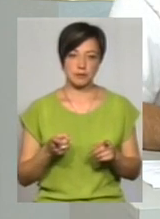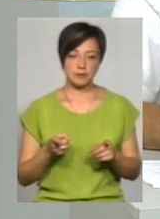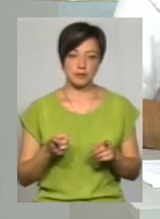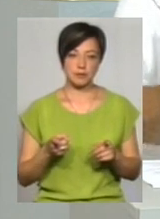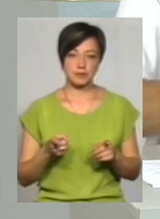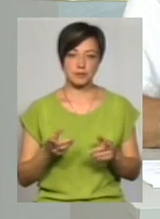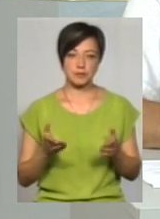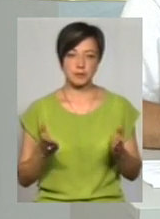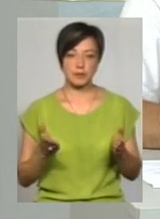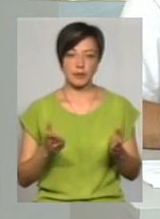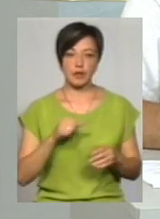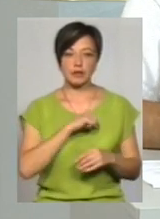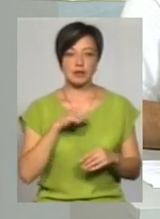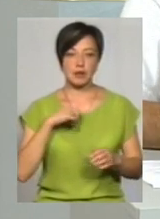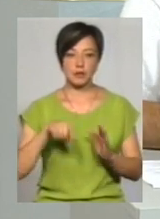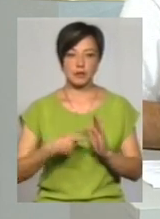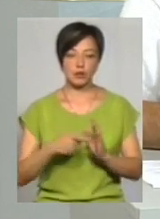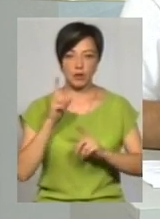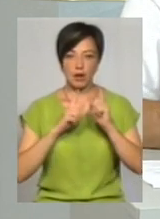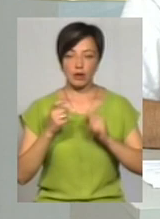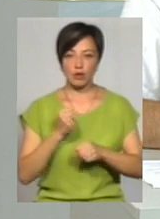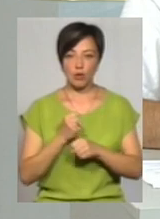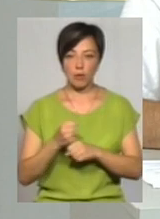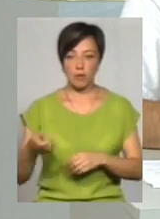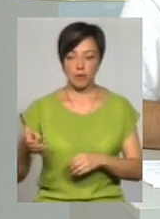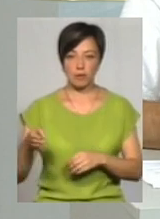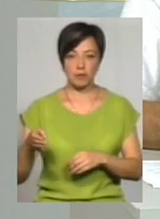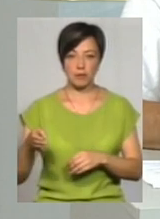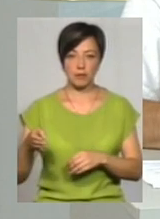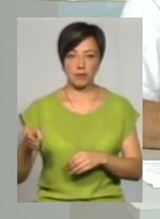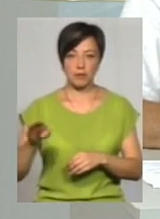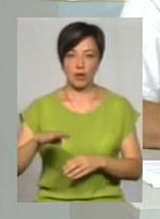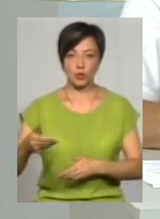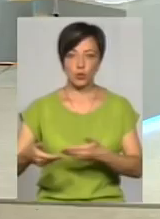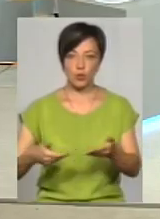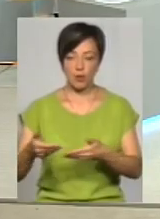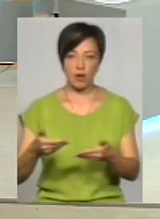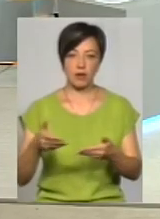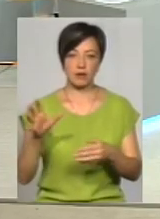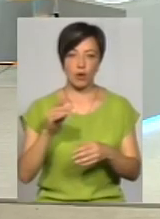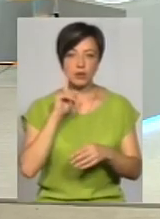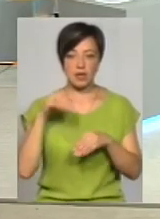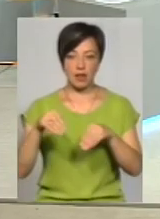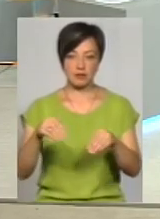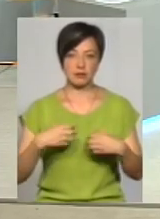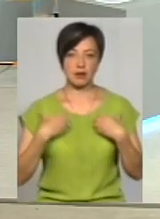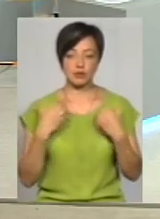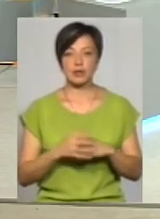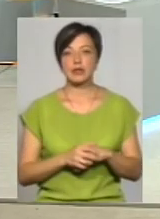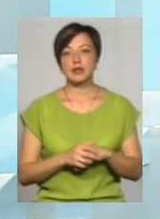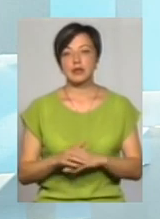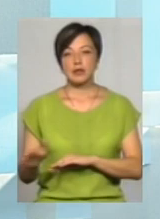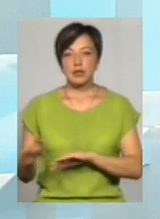для самої міської ради, там, де ми робимо тротуари, зеленення робимо повністю, просто страшно. Дякую. І ще